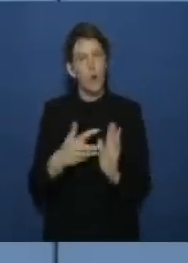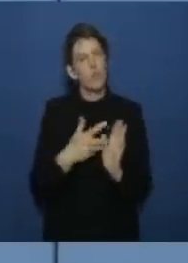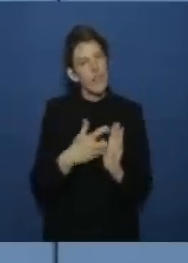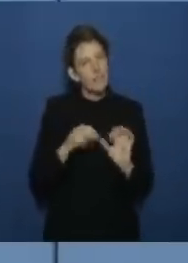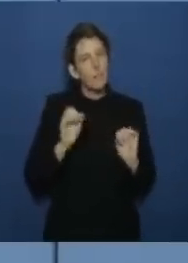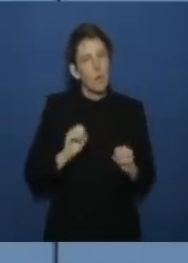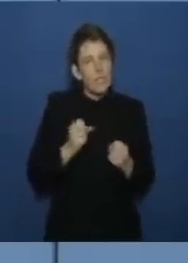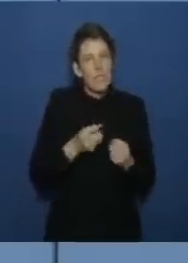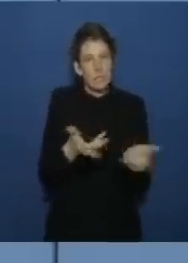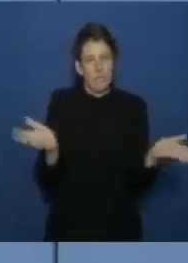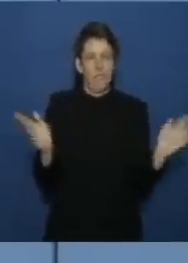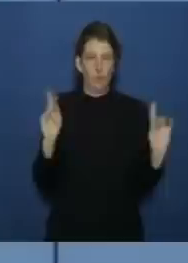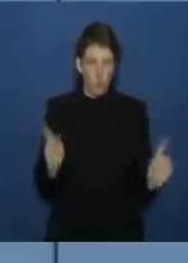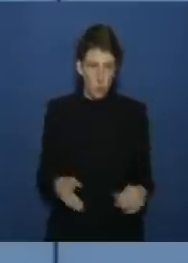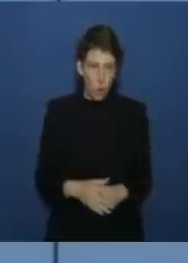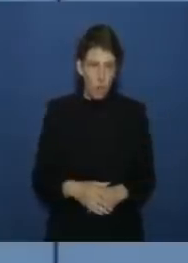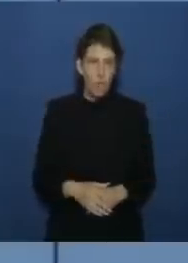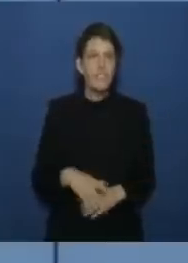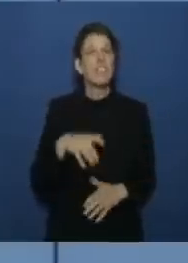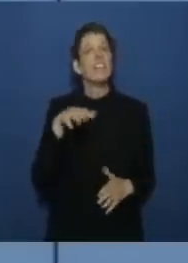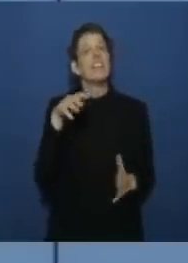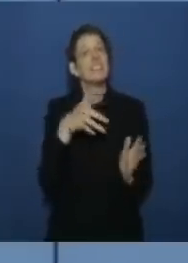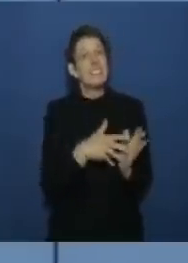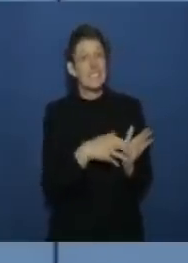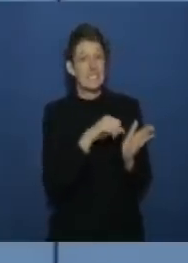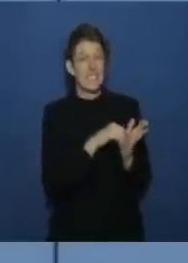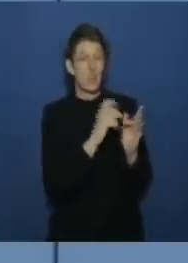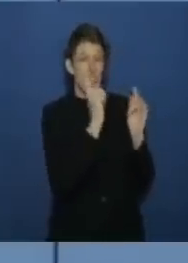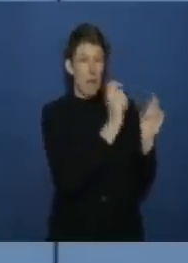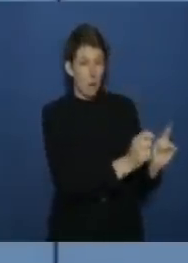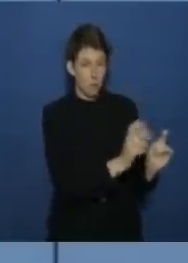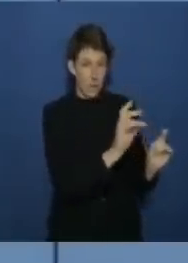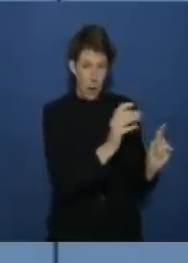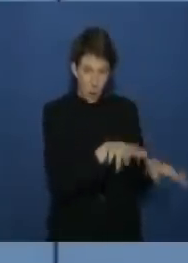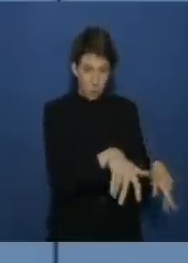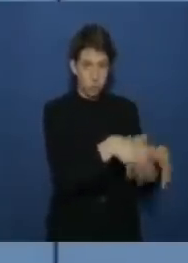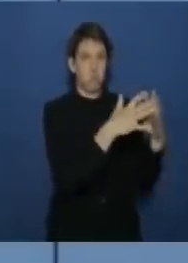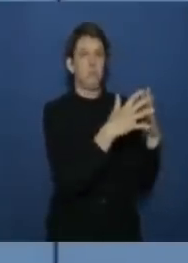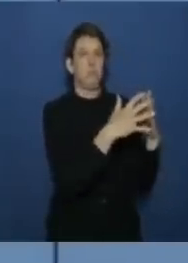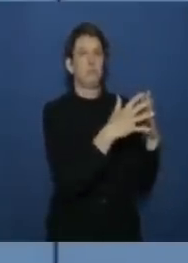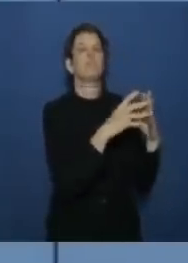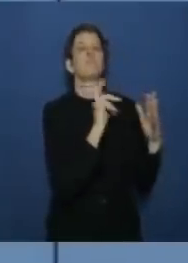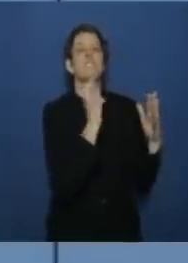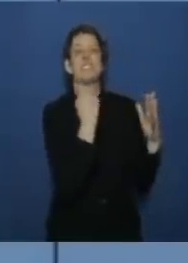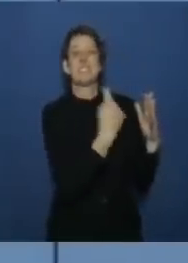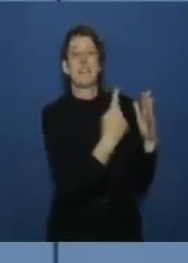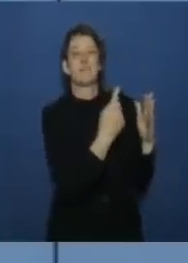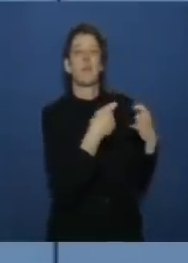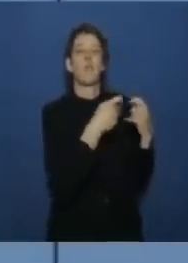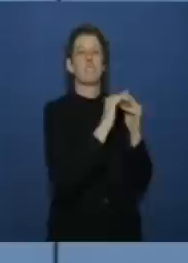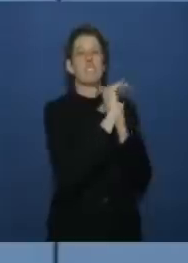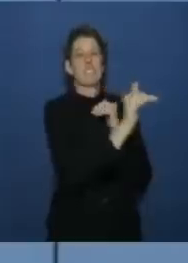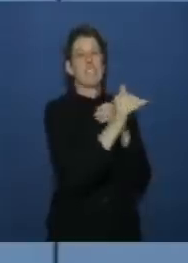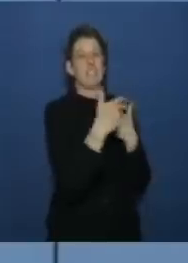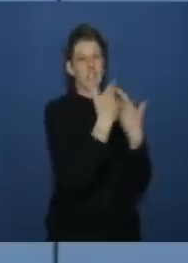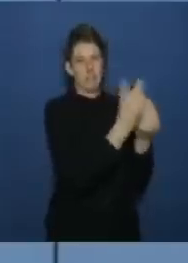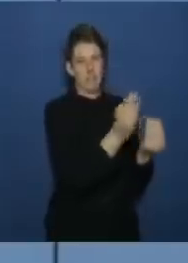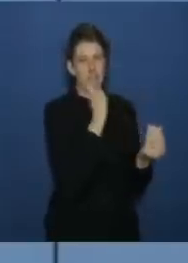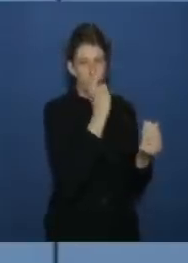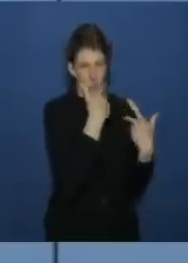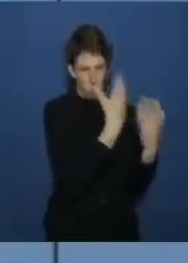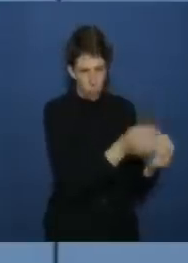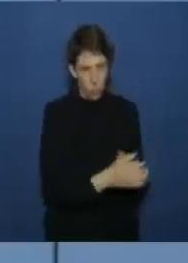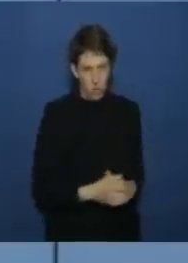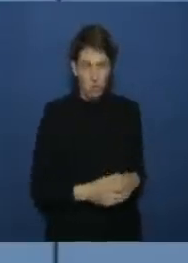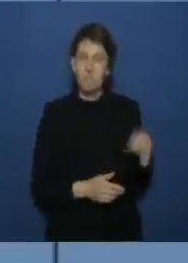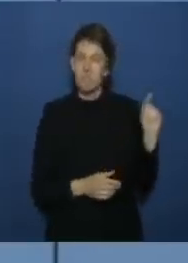lassen die beauftragung der testzentren die einrichtung der testzentren erfolgt durch die länder diesen obliegen eben